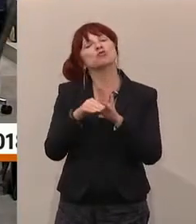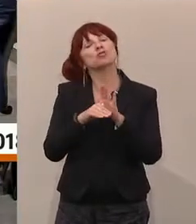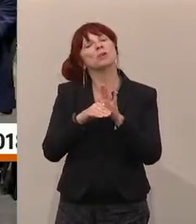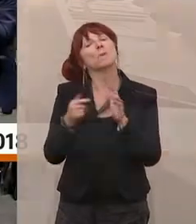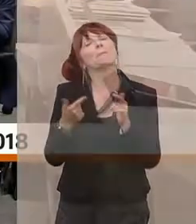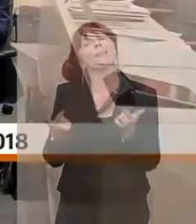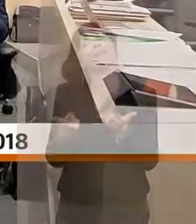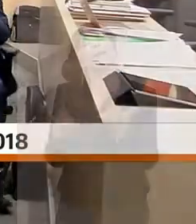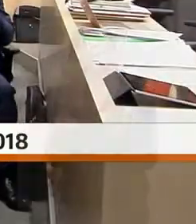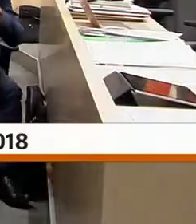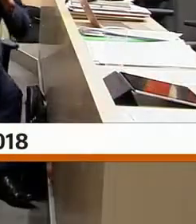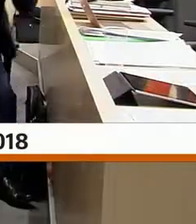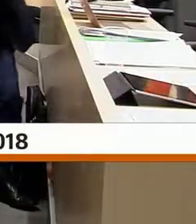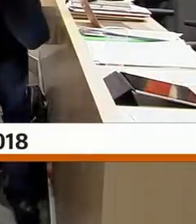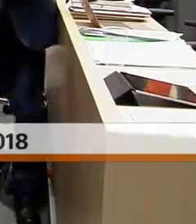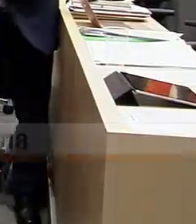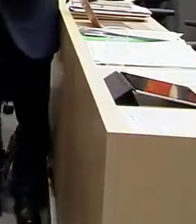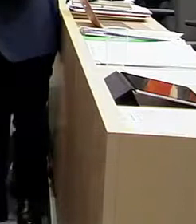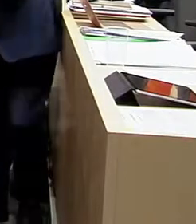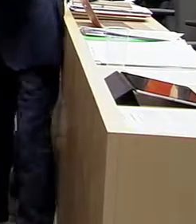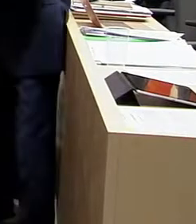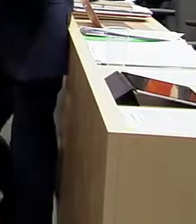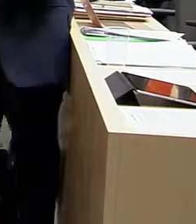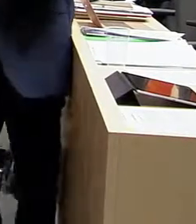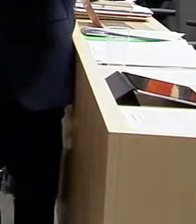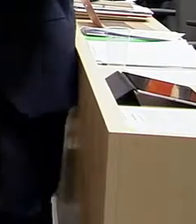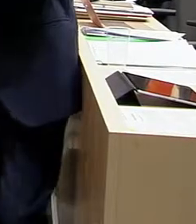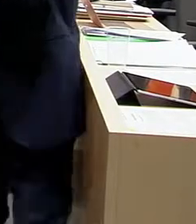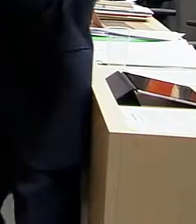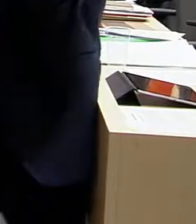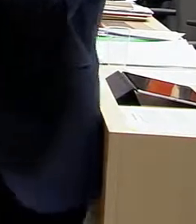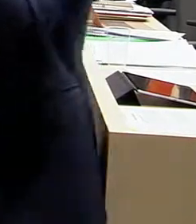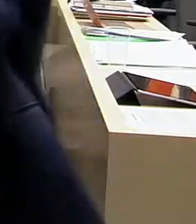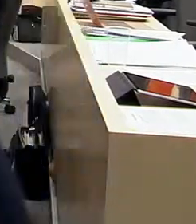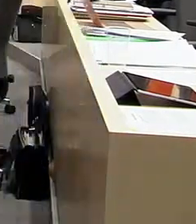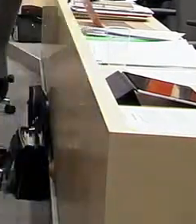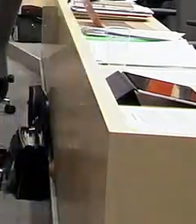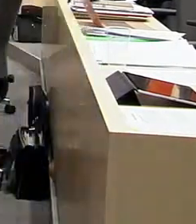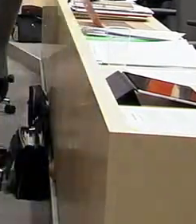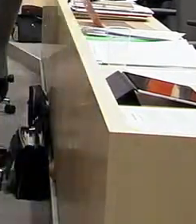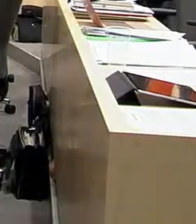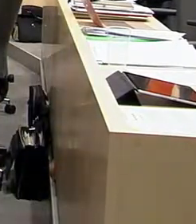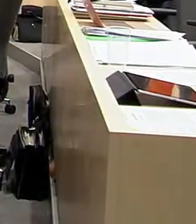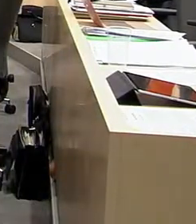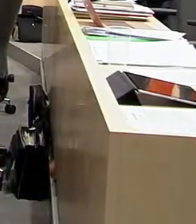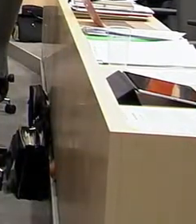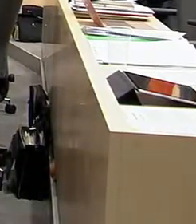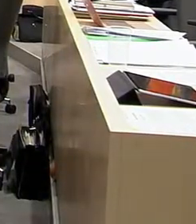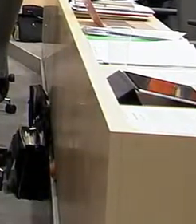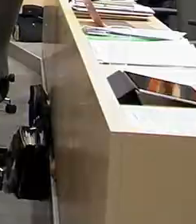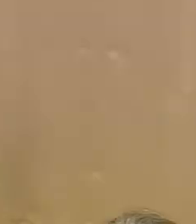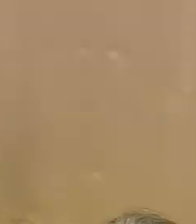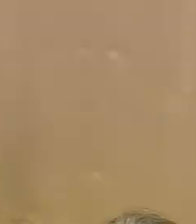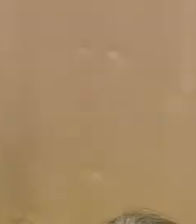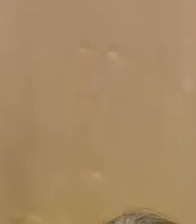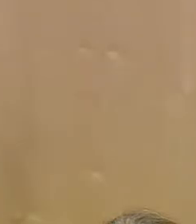Immobilieninvestmentfondsgesetz. Das heißt, die Kapitalanlagengesellschaft Immobilien